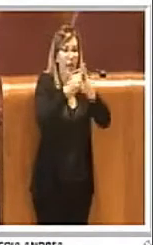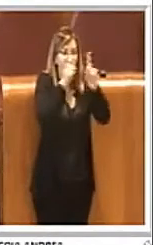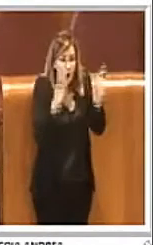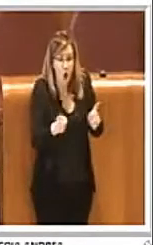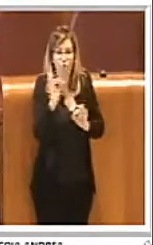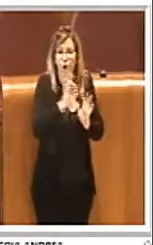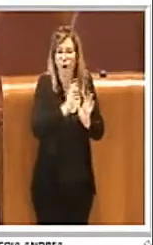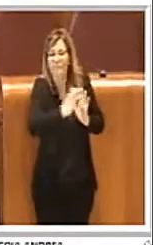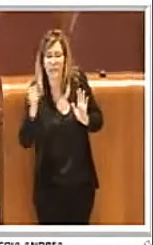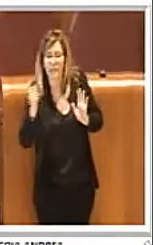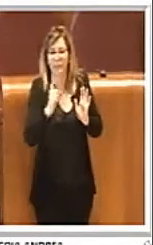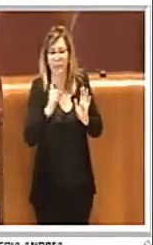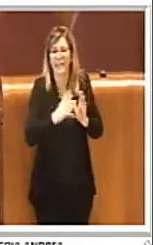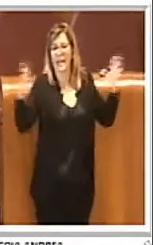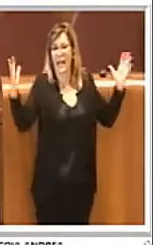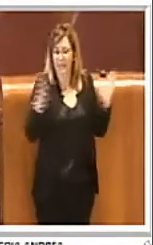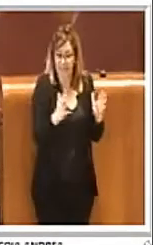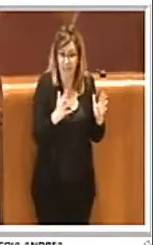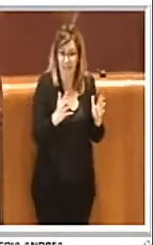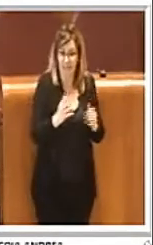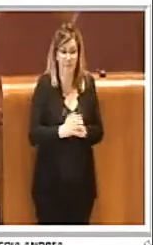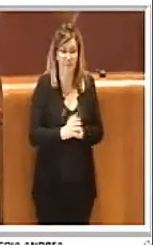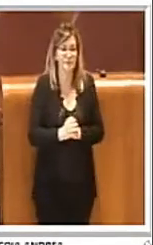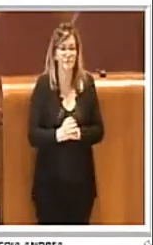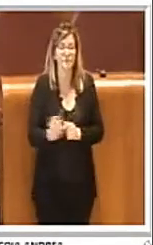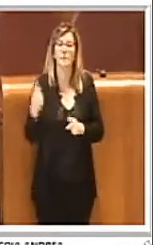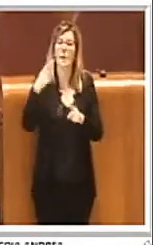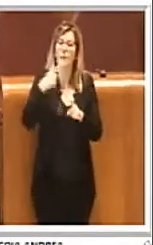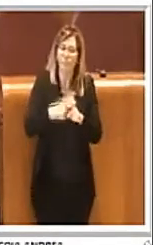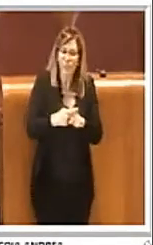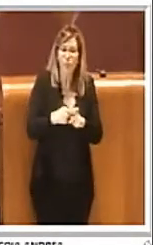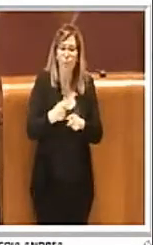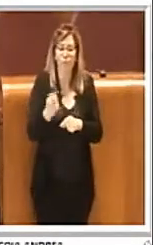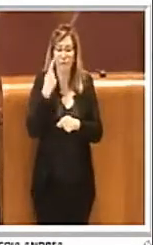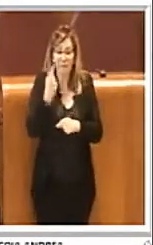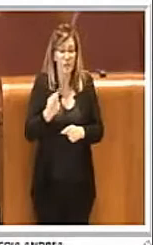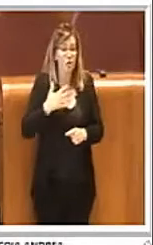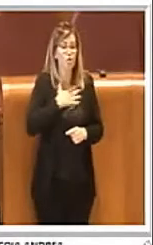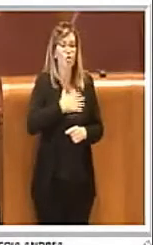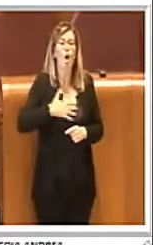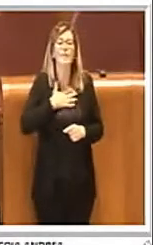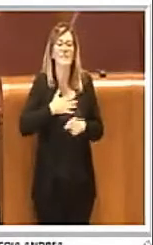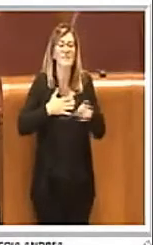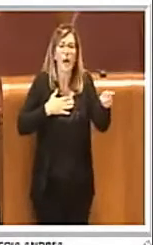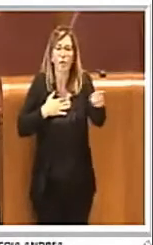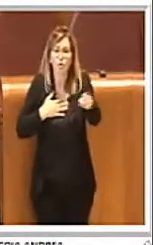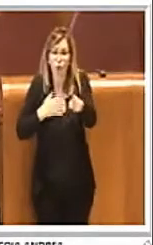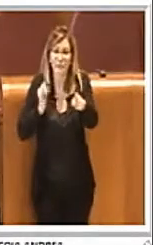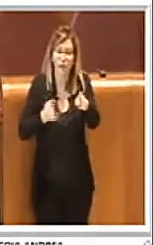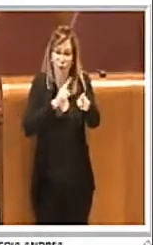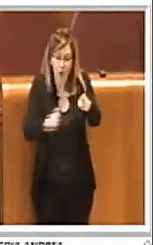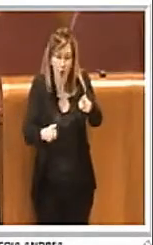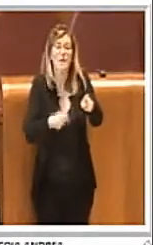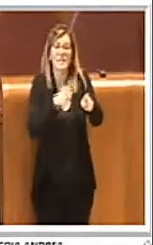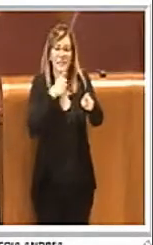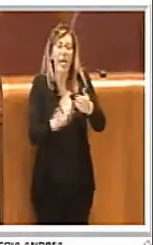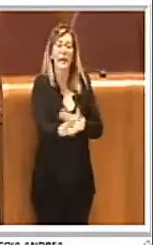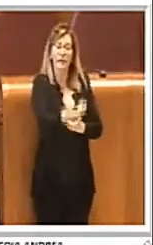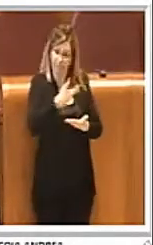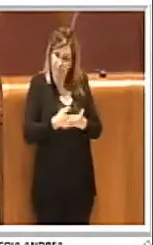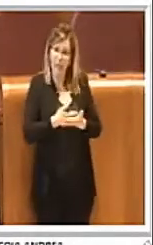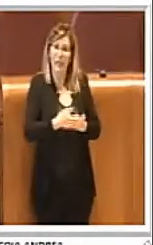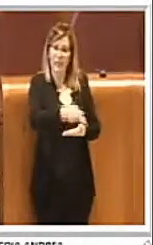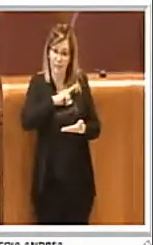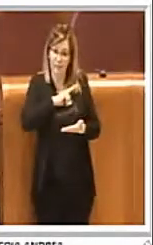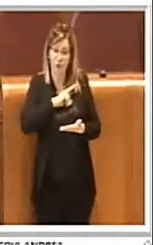È importante poi anche avere un riscontro del livello di soddisfazione del servizio da parte delle utenze perché i fruitori